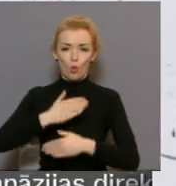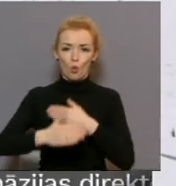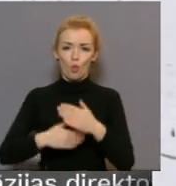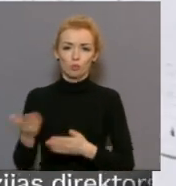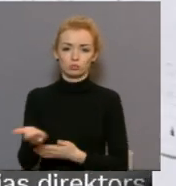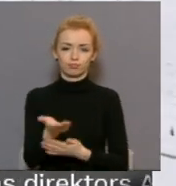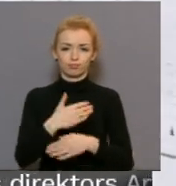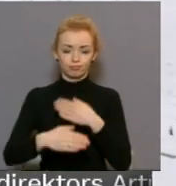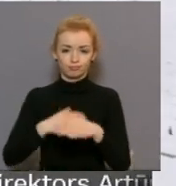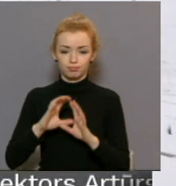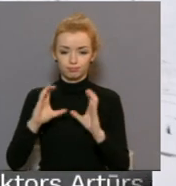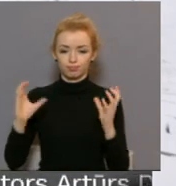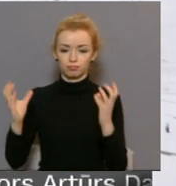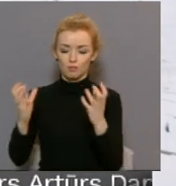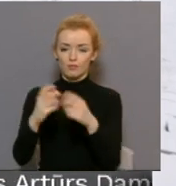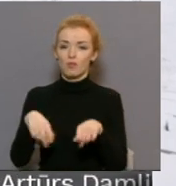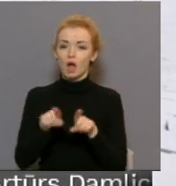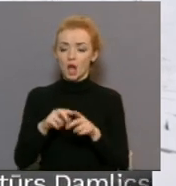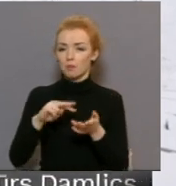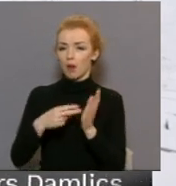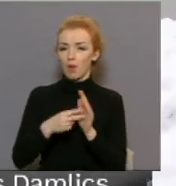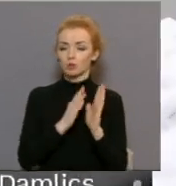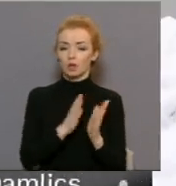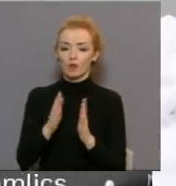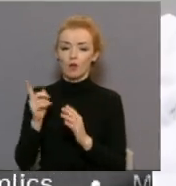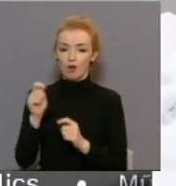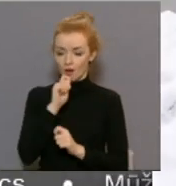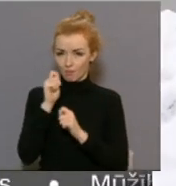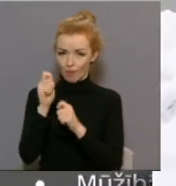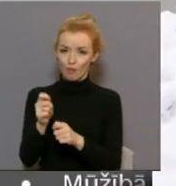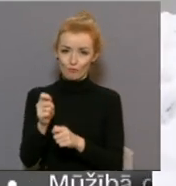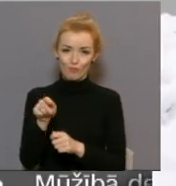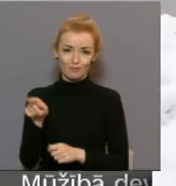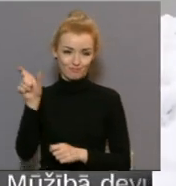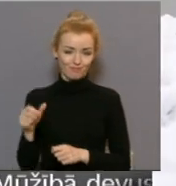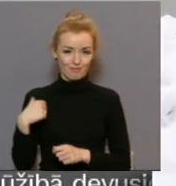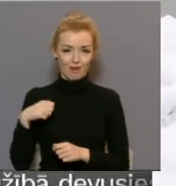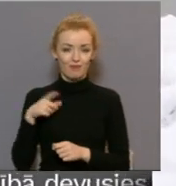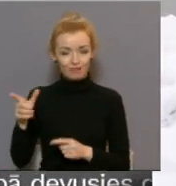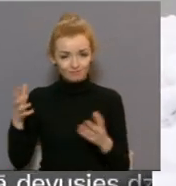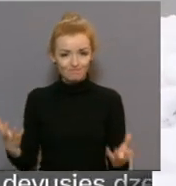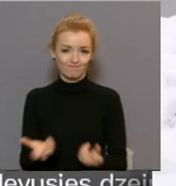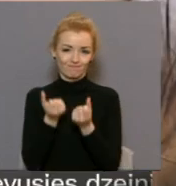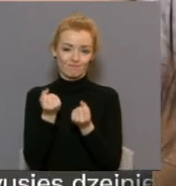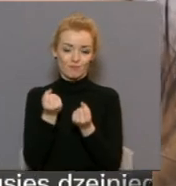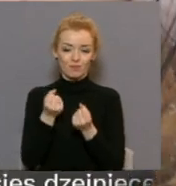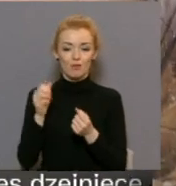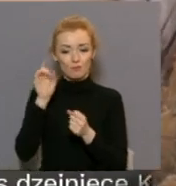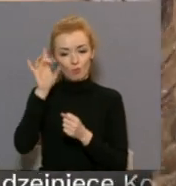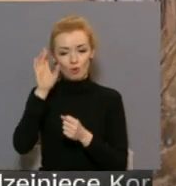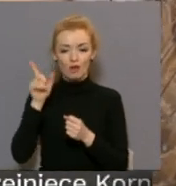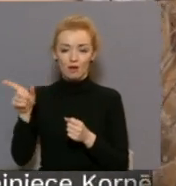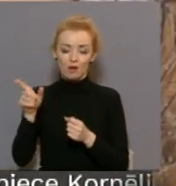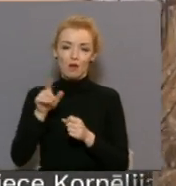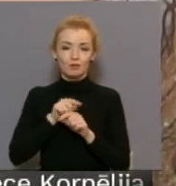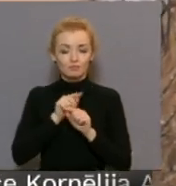zemnieka. Tāpat Grobiņas noiet pašvaldību plānos sagatavot apbalvojumu grobiņniecei Kristai Lāvai, lai populārzētu sabiedrības iesaistīšanos ne lēmsgādījuma